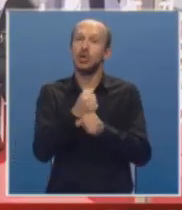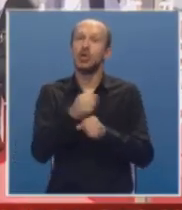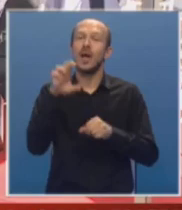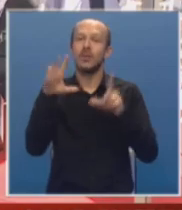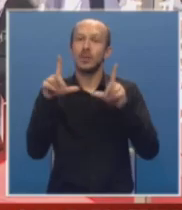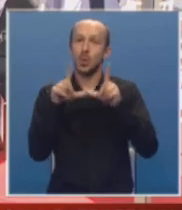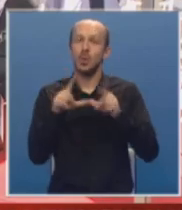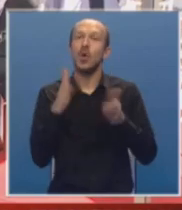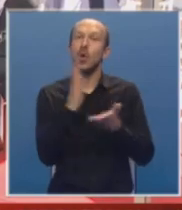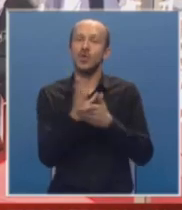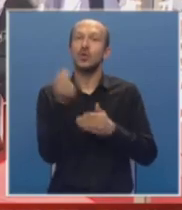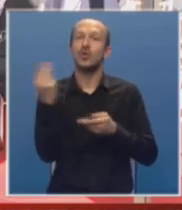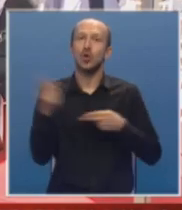EU uvijek dobro došla.